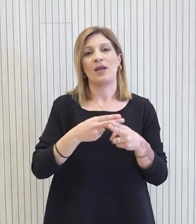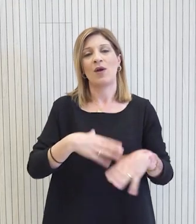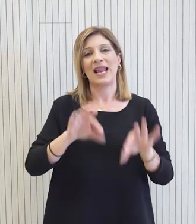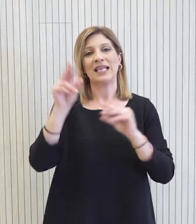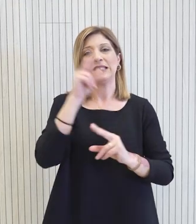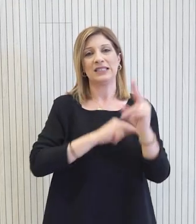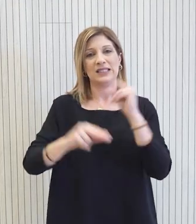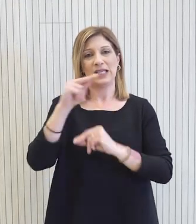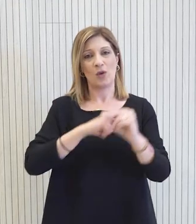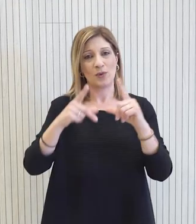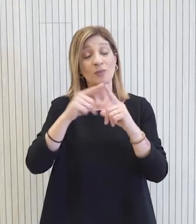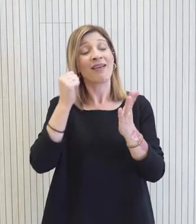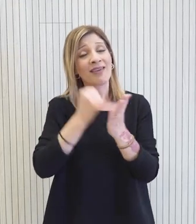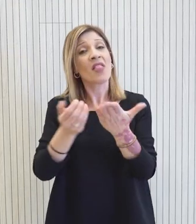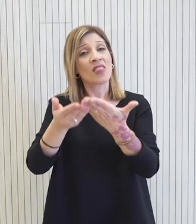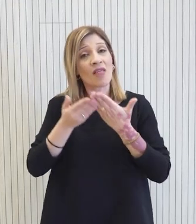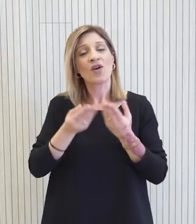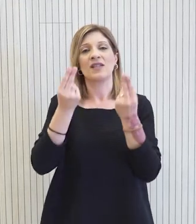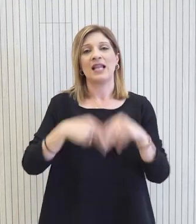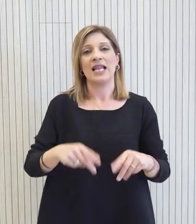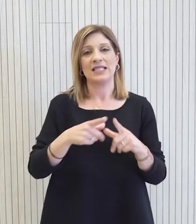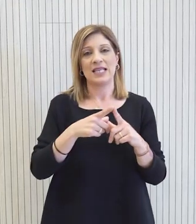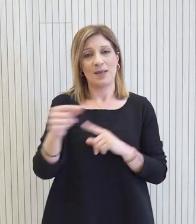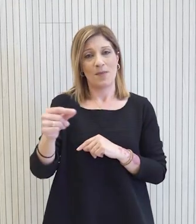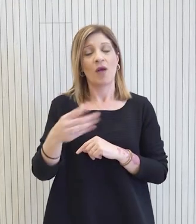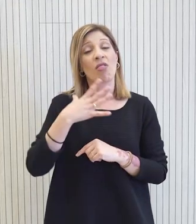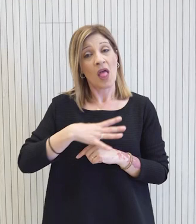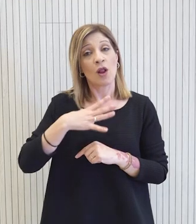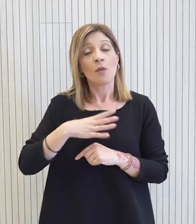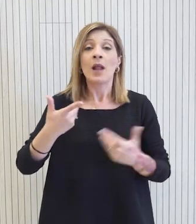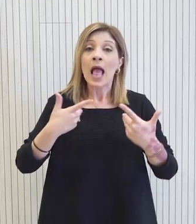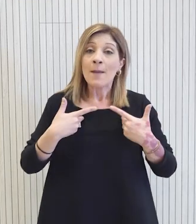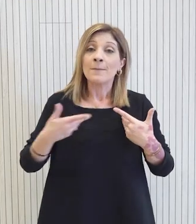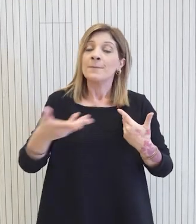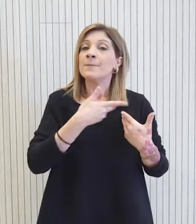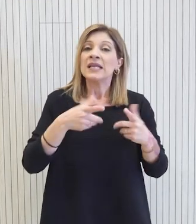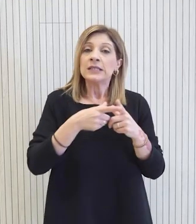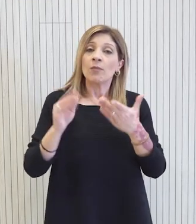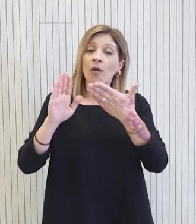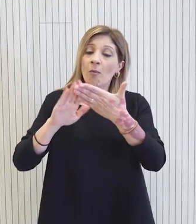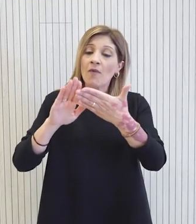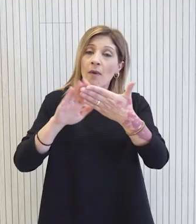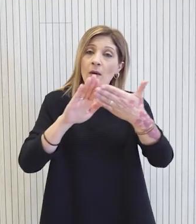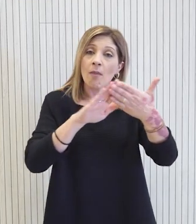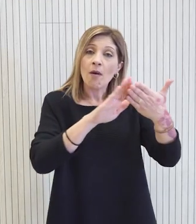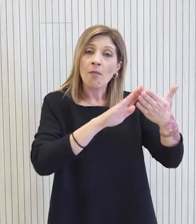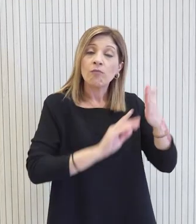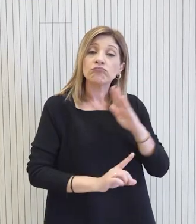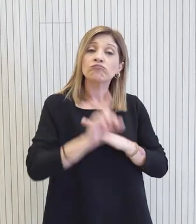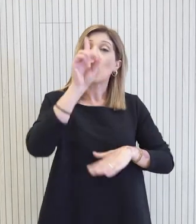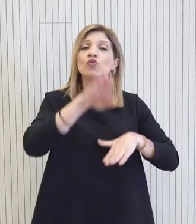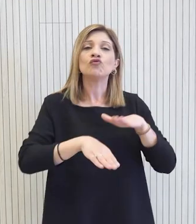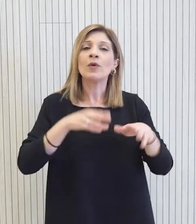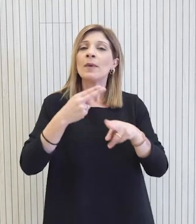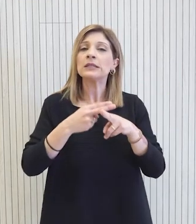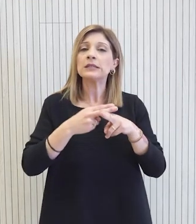πανέναρξη αλλά και για την επίλυση του κυπριακού προβλήματος. Μέσα και από τις επαφές, αυτό το οποίο προέκυψε στο πρώτο βήμα έναρξη